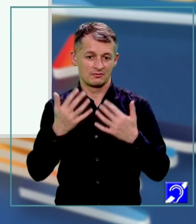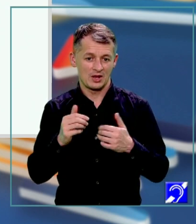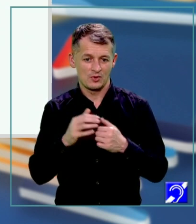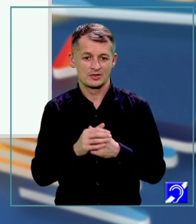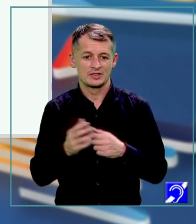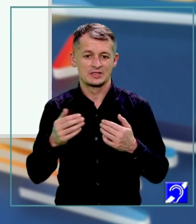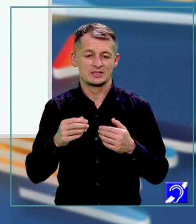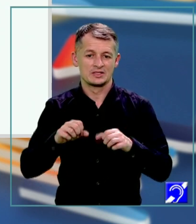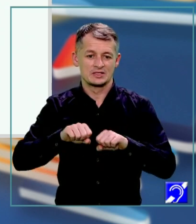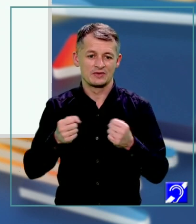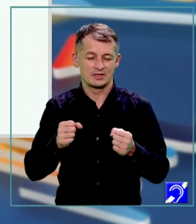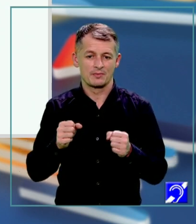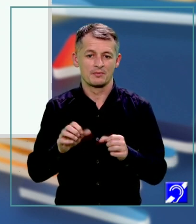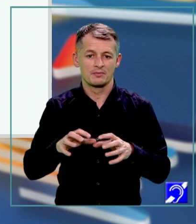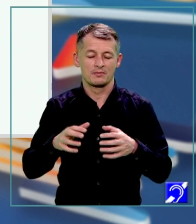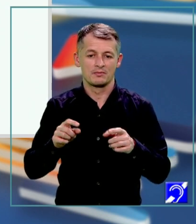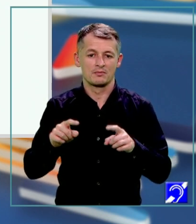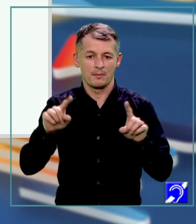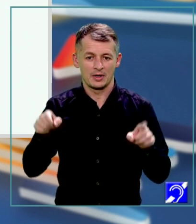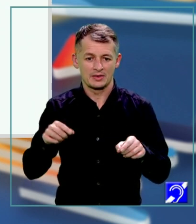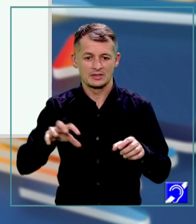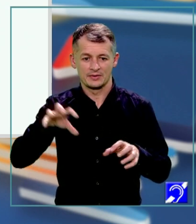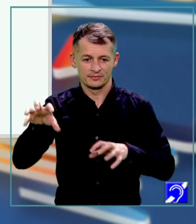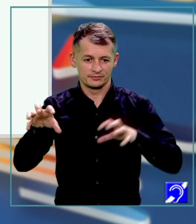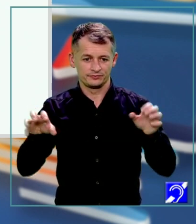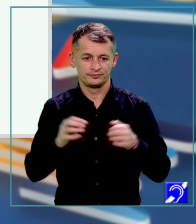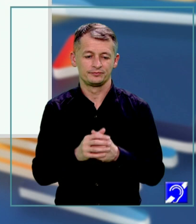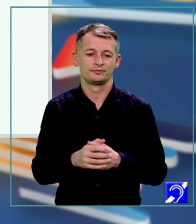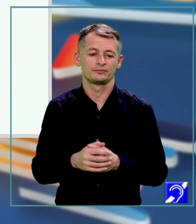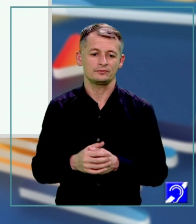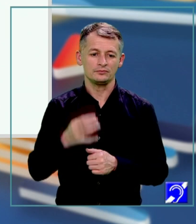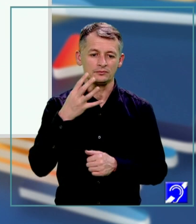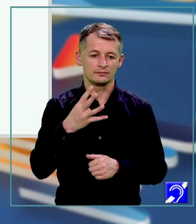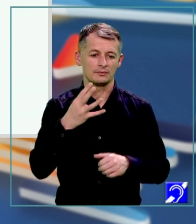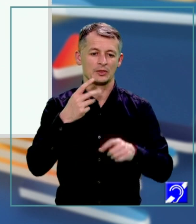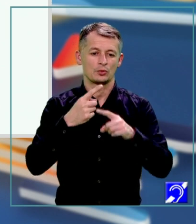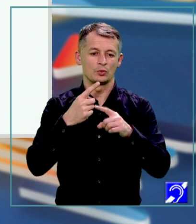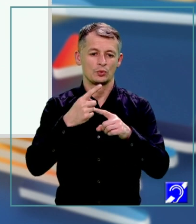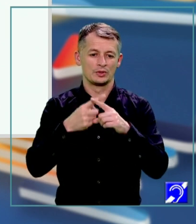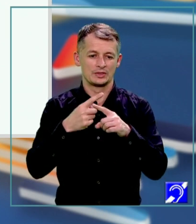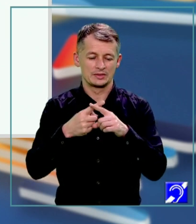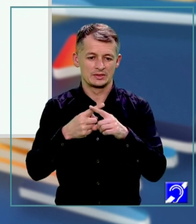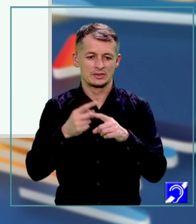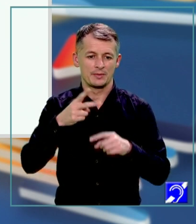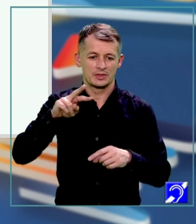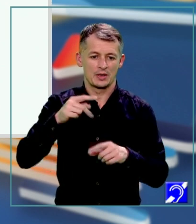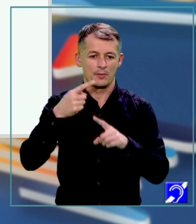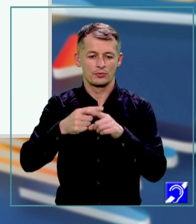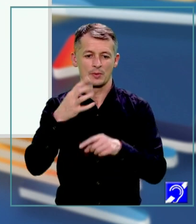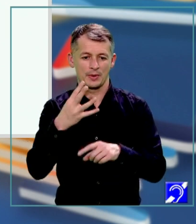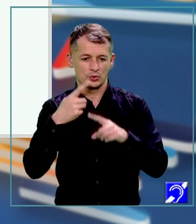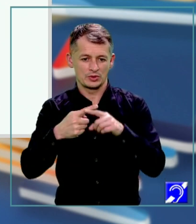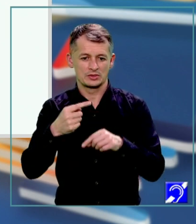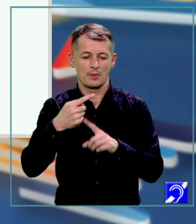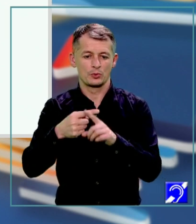paranteză. E de x egal 4x pătrat plus 4x plus 1. Atenție! Schimbăm semnele că